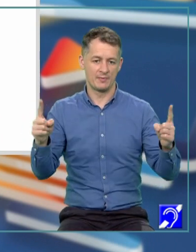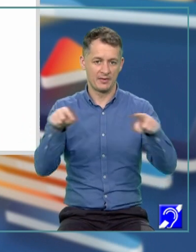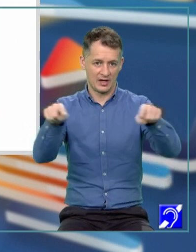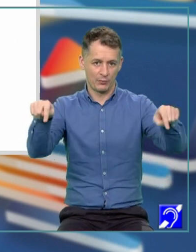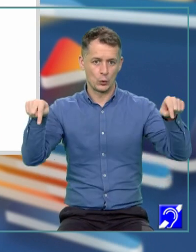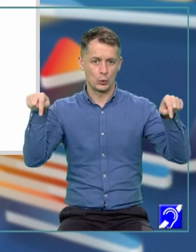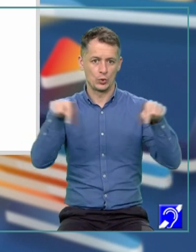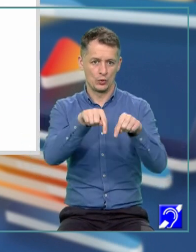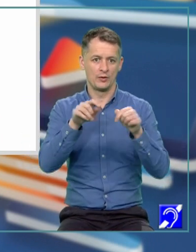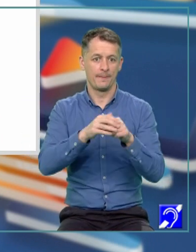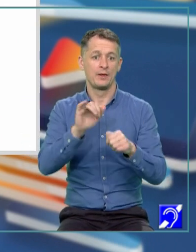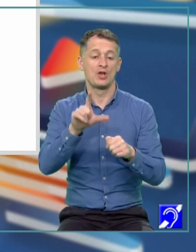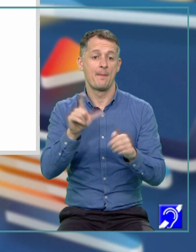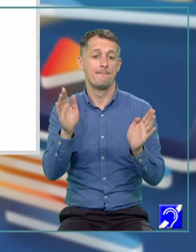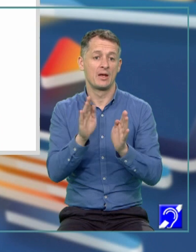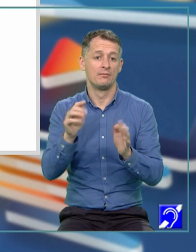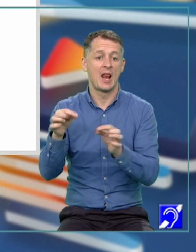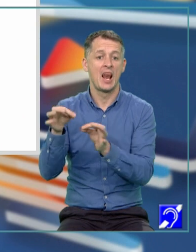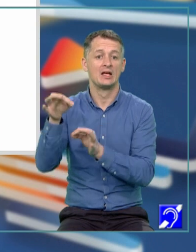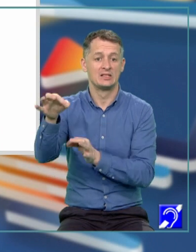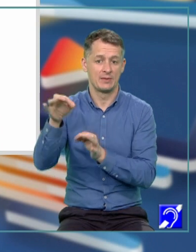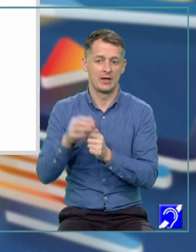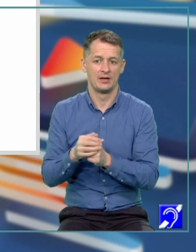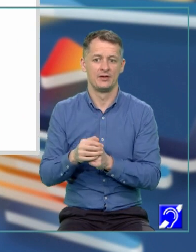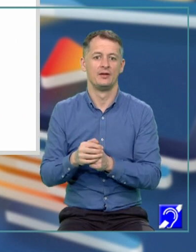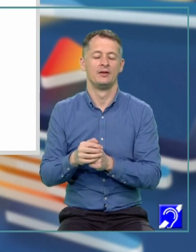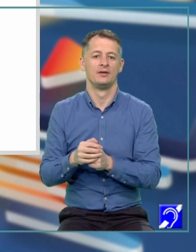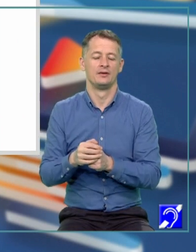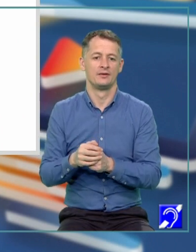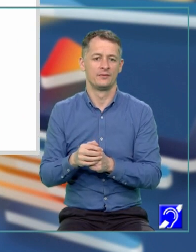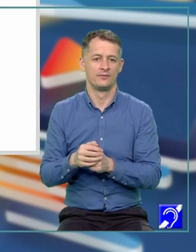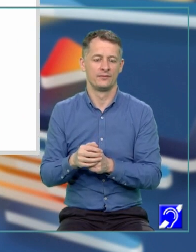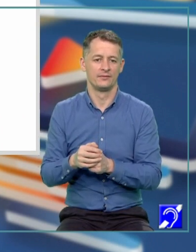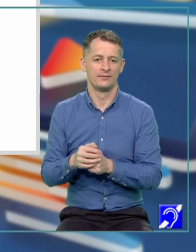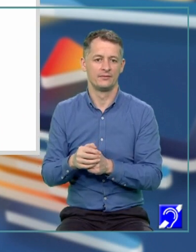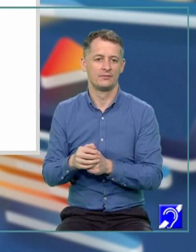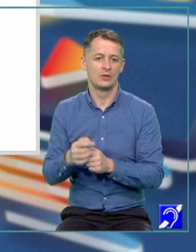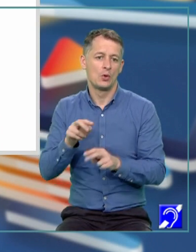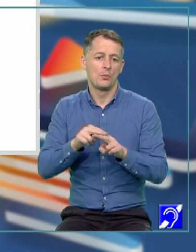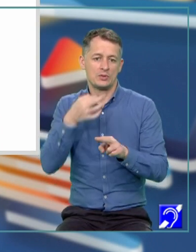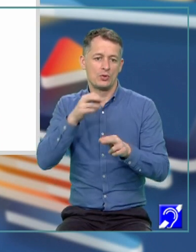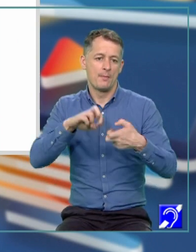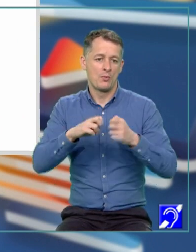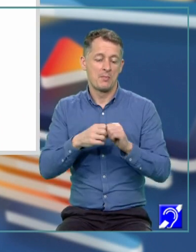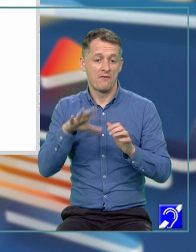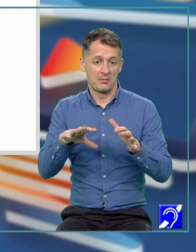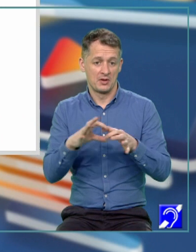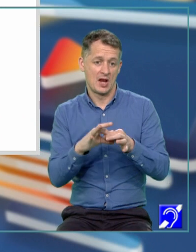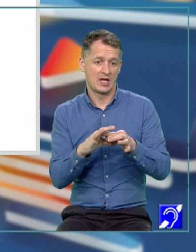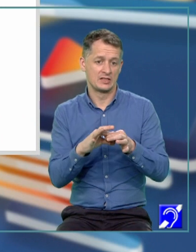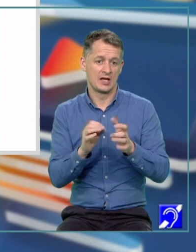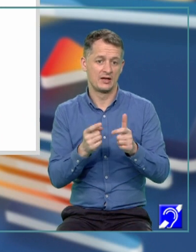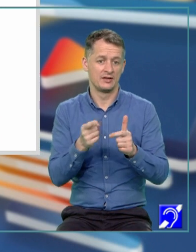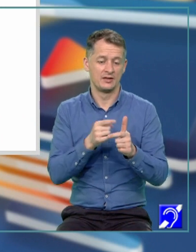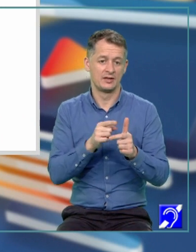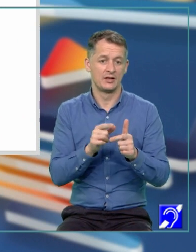cu L mic notăm lățimea dreptunghiului. Conform problemei avem relația dintre